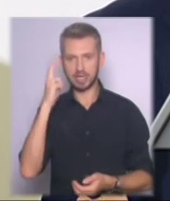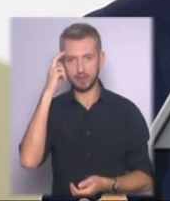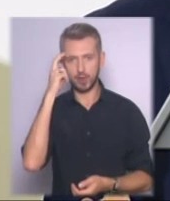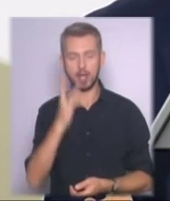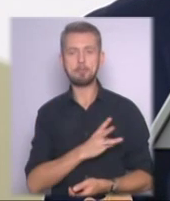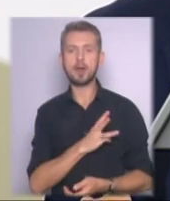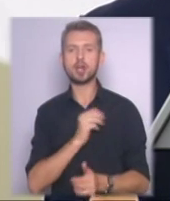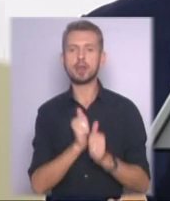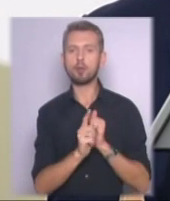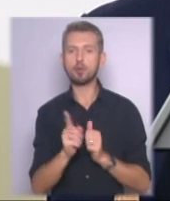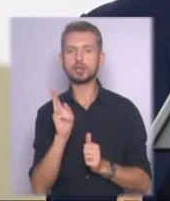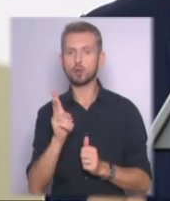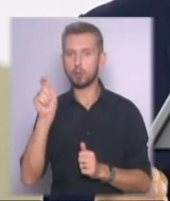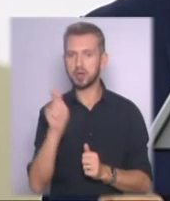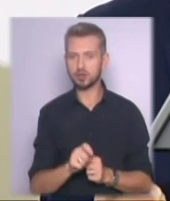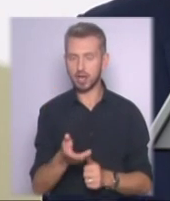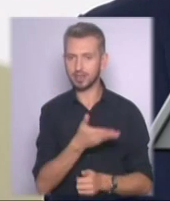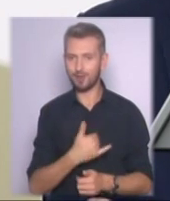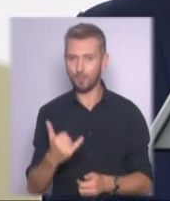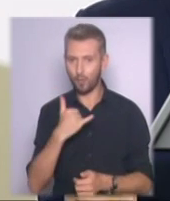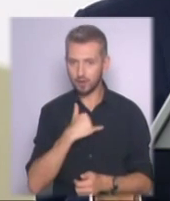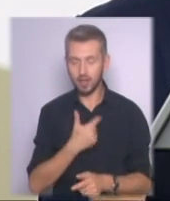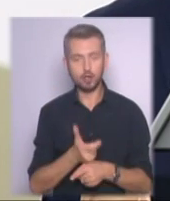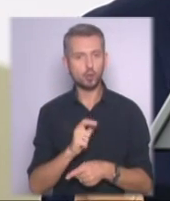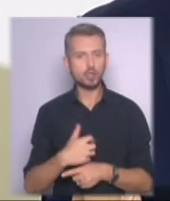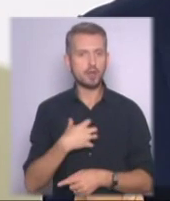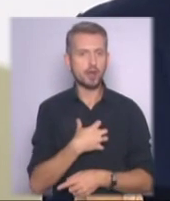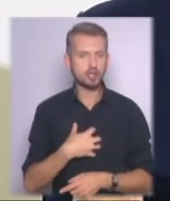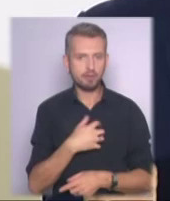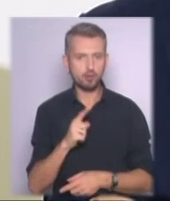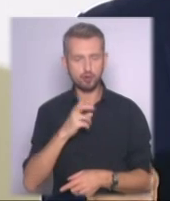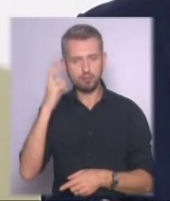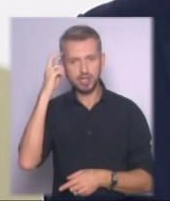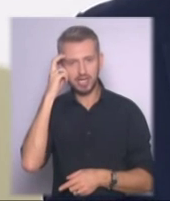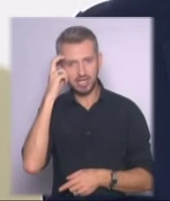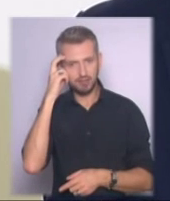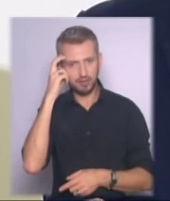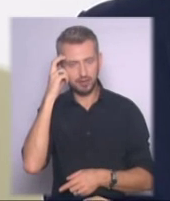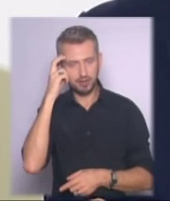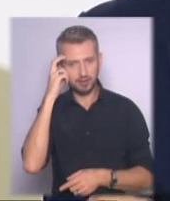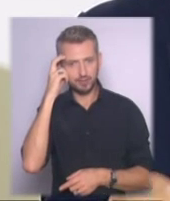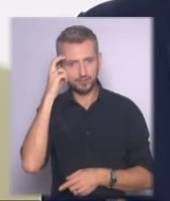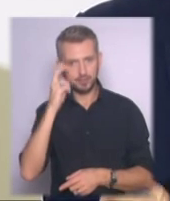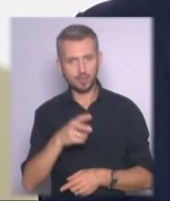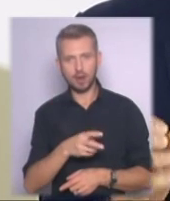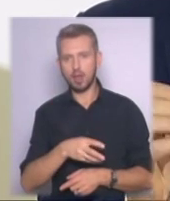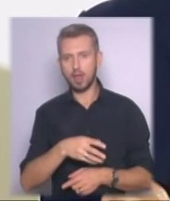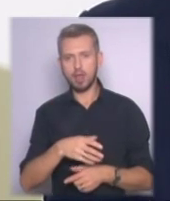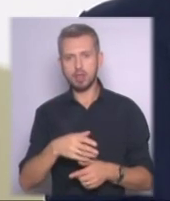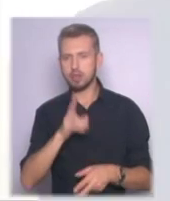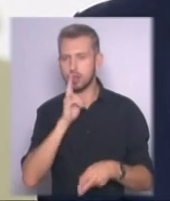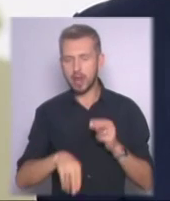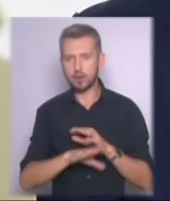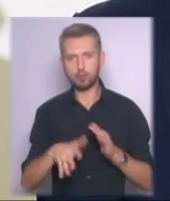бажання кожного, хто приїжджає к нам в гості, дуже важливо, щоб Київ не в якому разі не загубив свою самобитність.